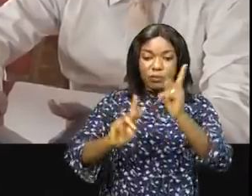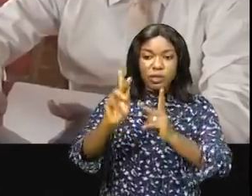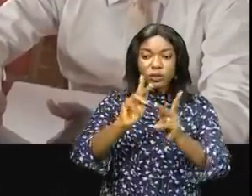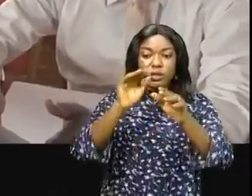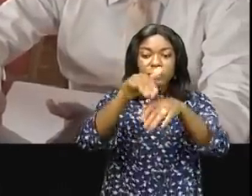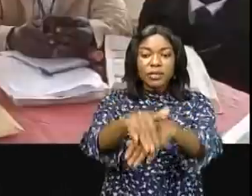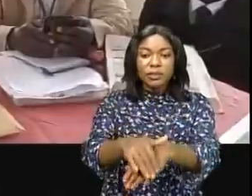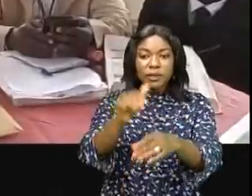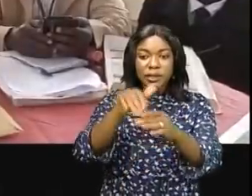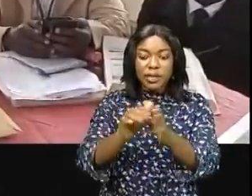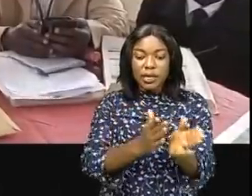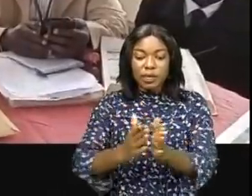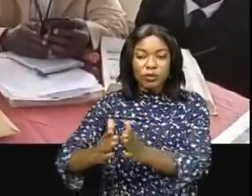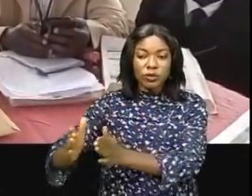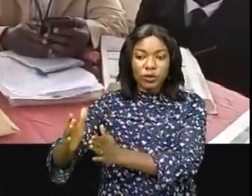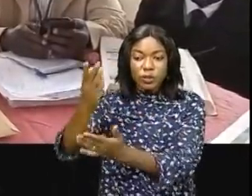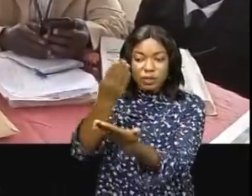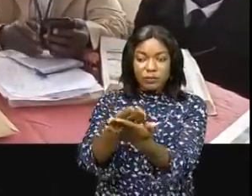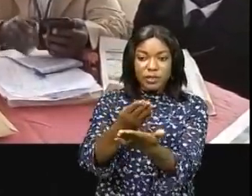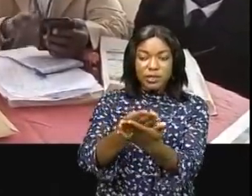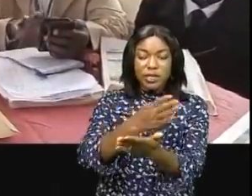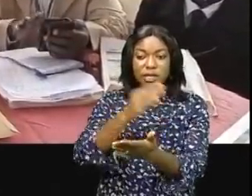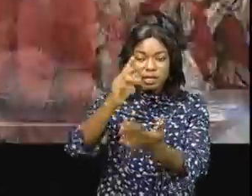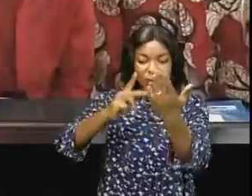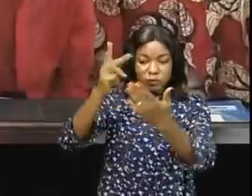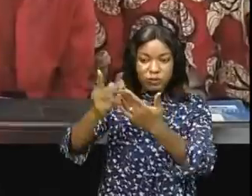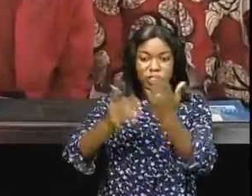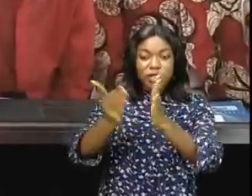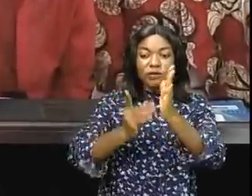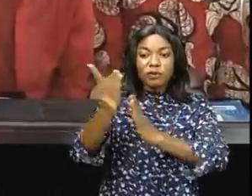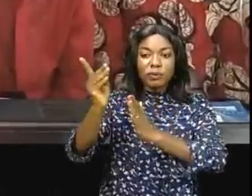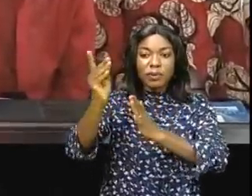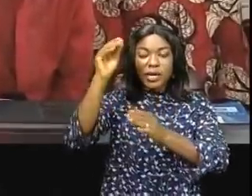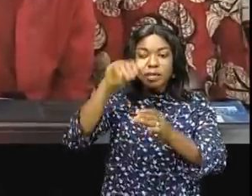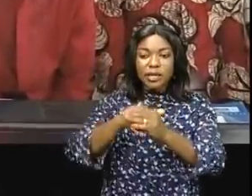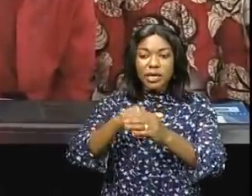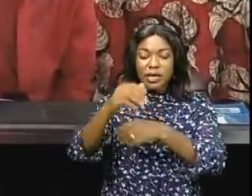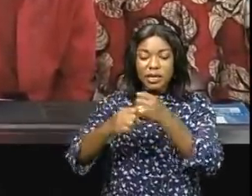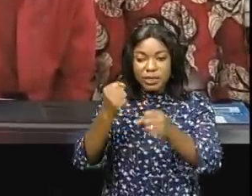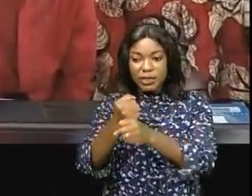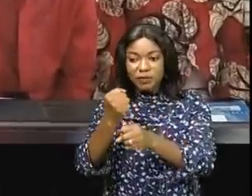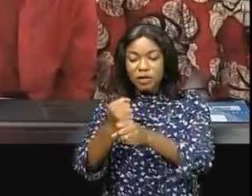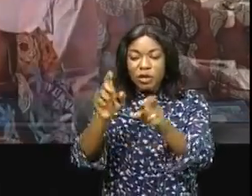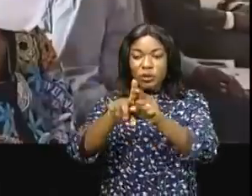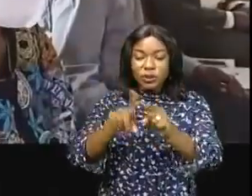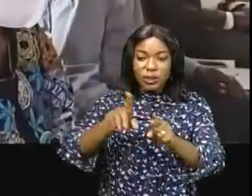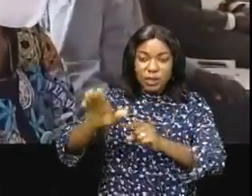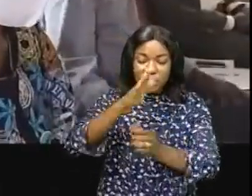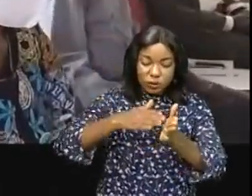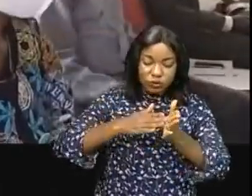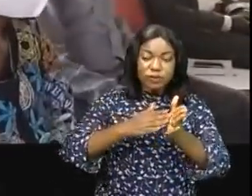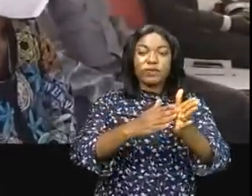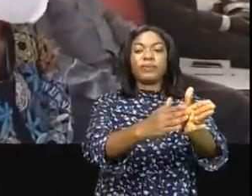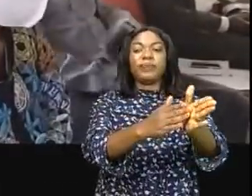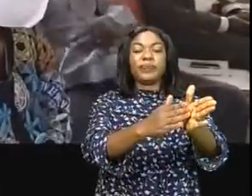participer à l'élaboration du budget et des projets de développement dans les ETD et assurer leur suivi Jean-Claude